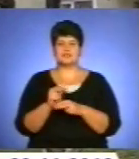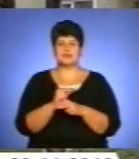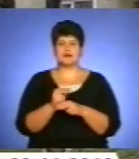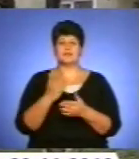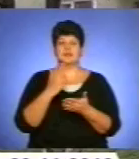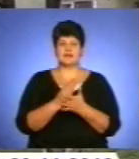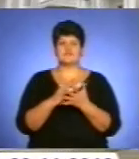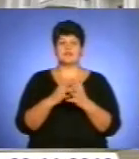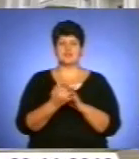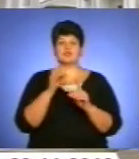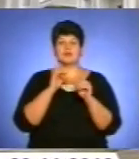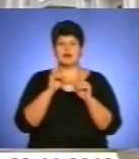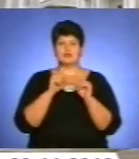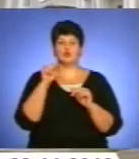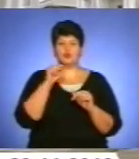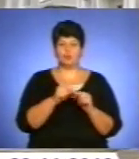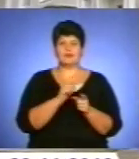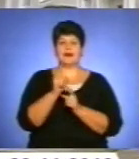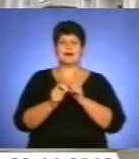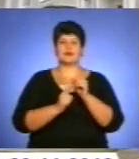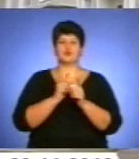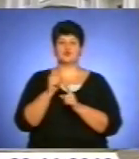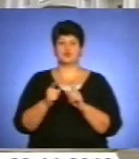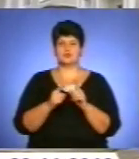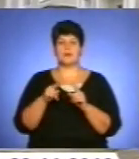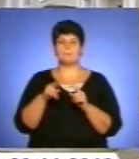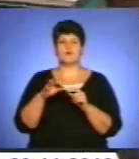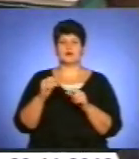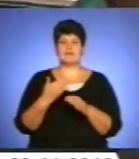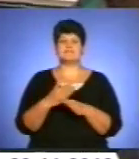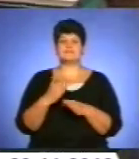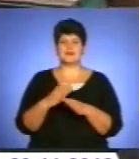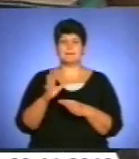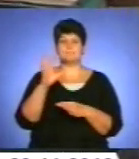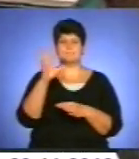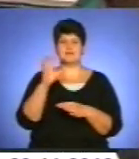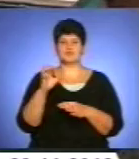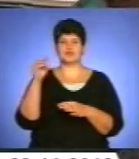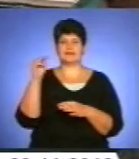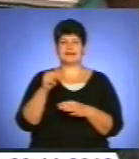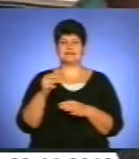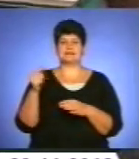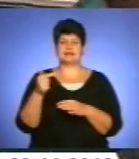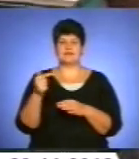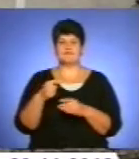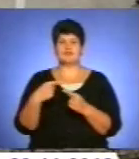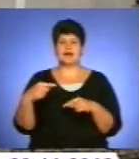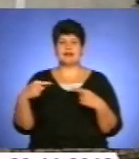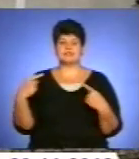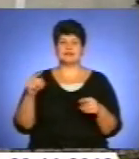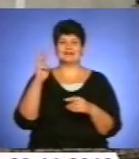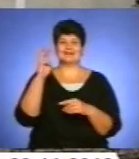балансі селищної ради, тому на реконструкції покрівлі виділили понад 500 тисяч гривень, решту – 316